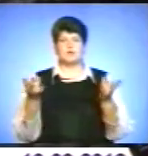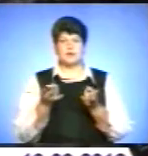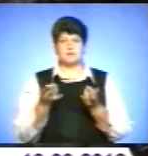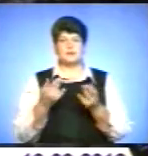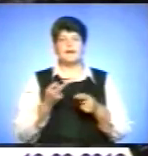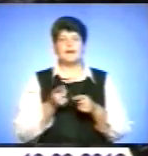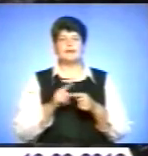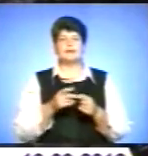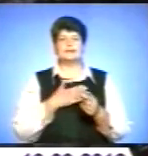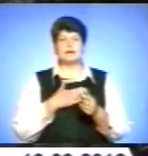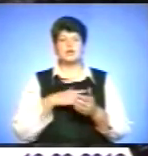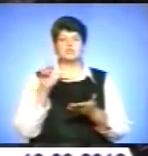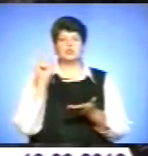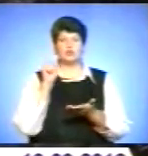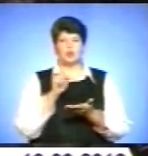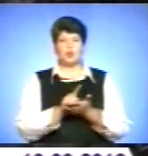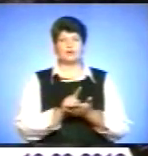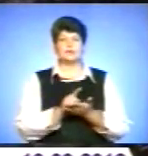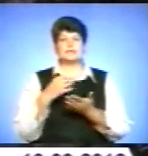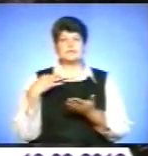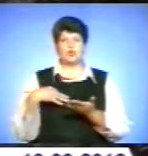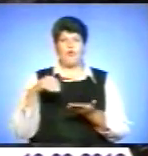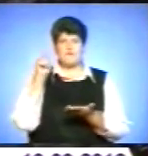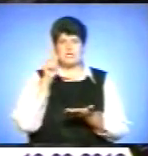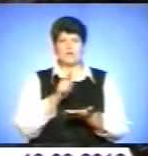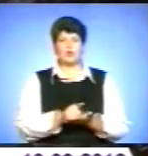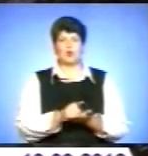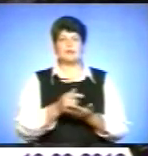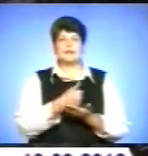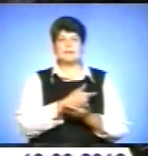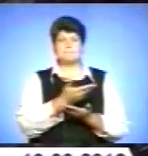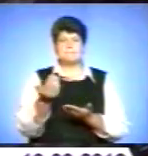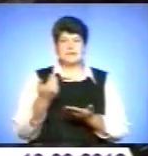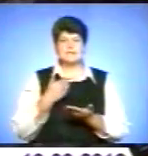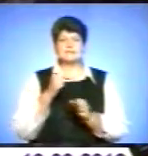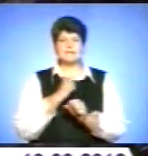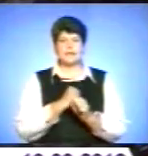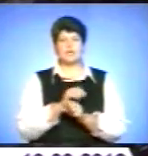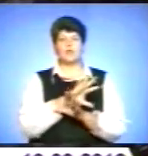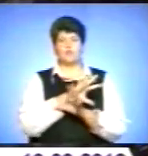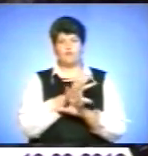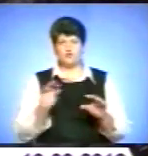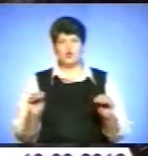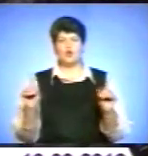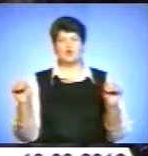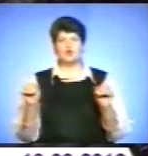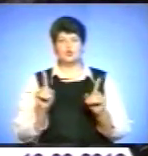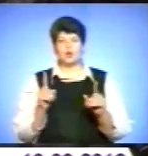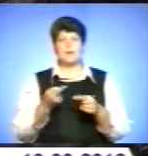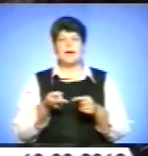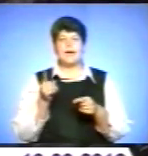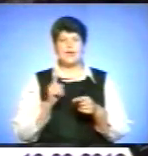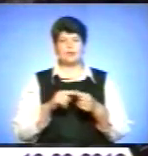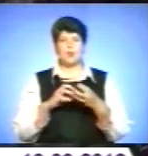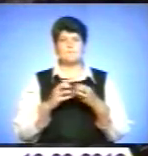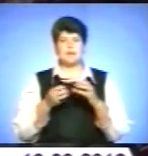довг, наш всіновий довг, і ми зробимо все, щоб і цю проблему